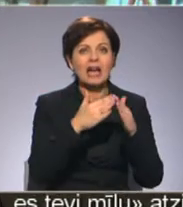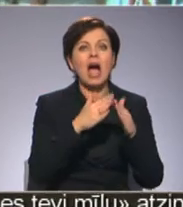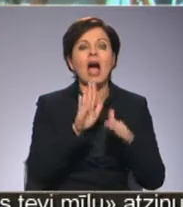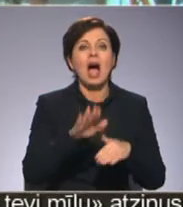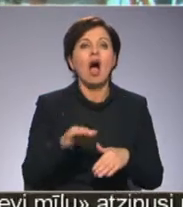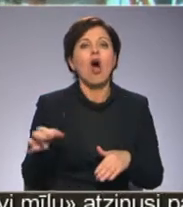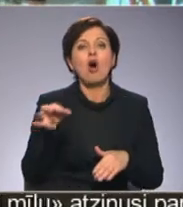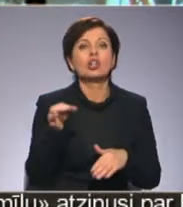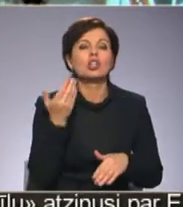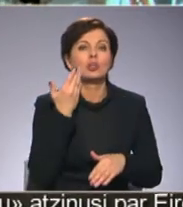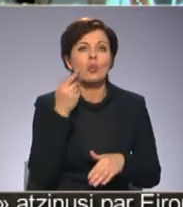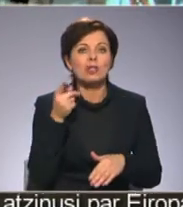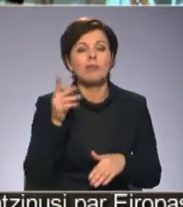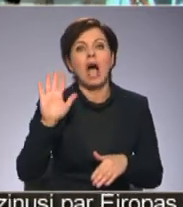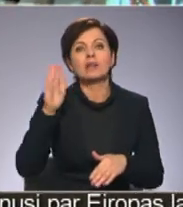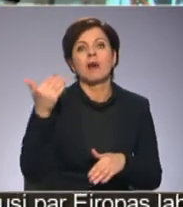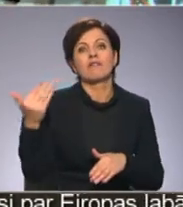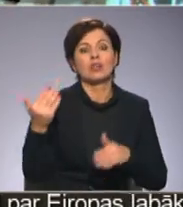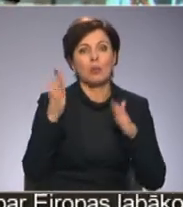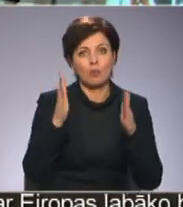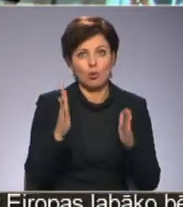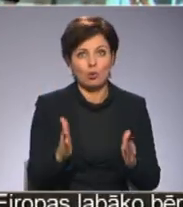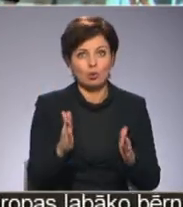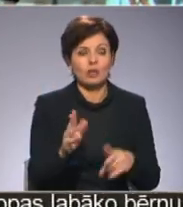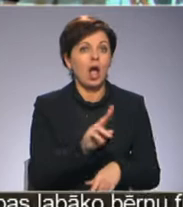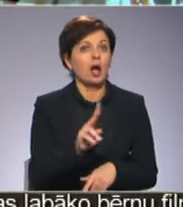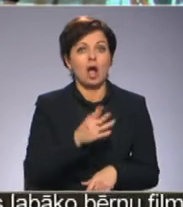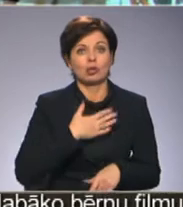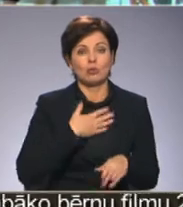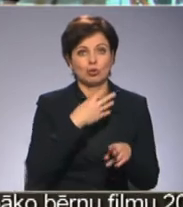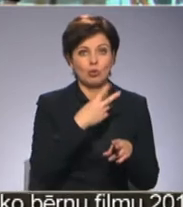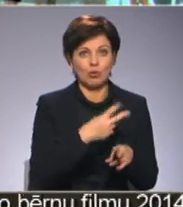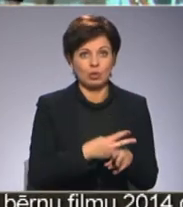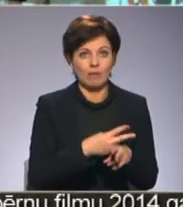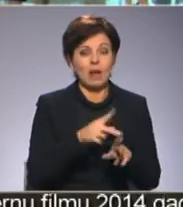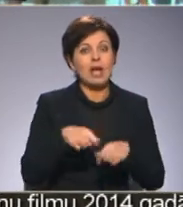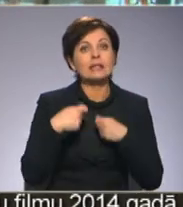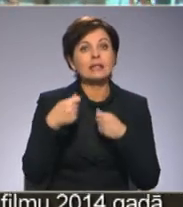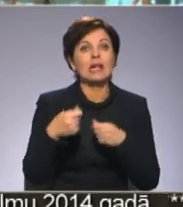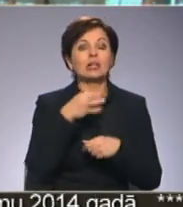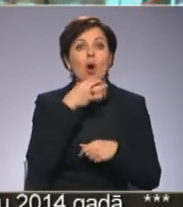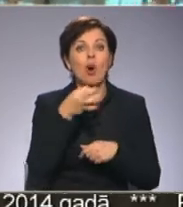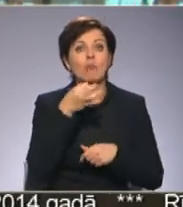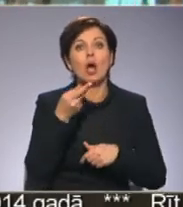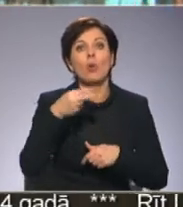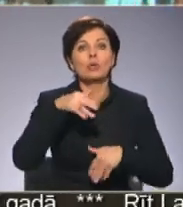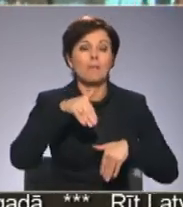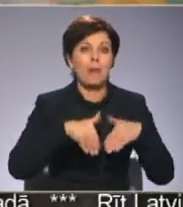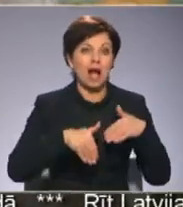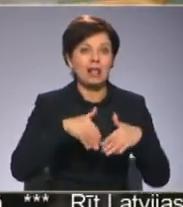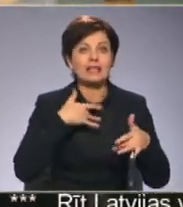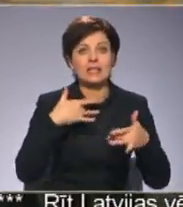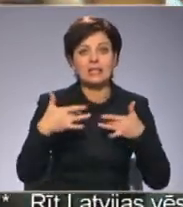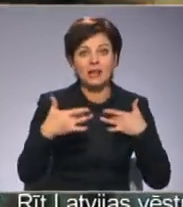nosaukumā vairāk atspoguļos viņas būtību. Kas ir mūsu uzdevums? Mūsu uzdevums ir sniegt operas un baleta izrādes.